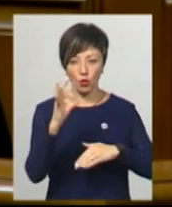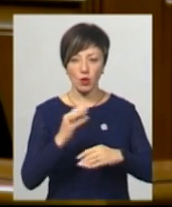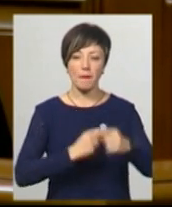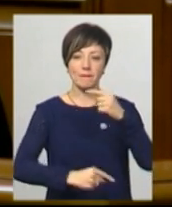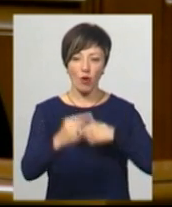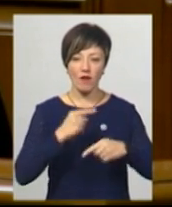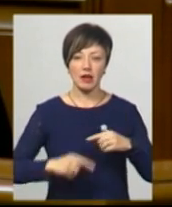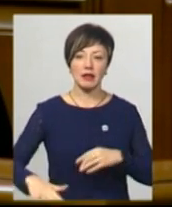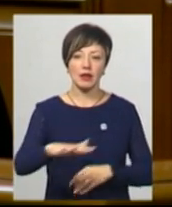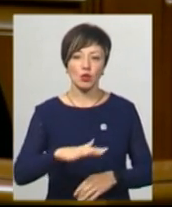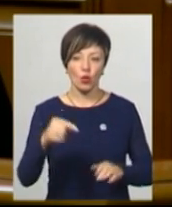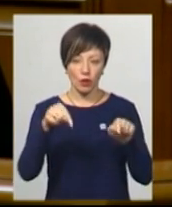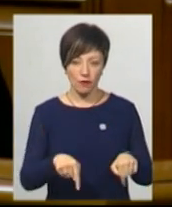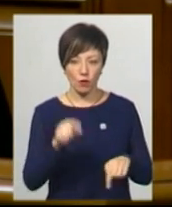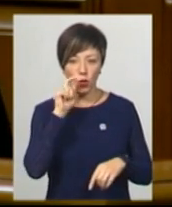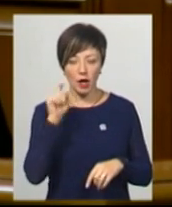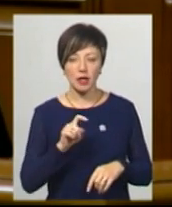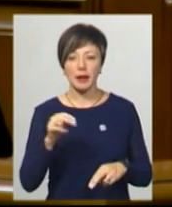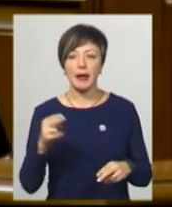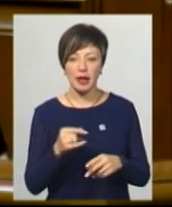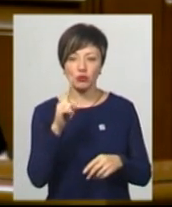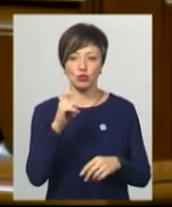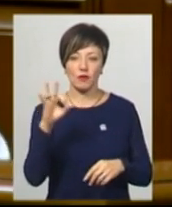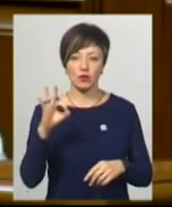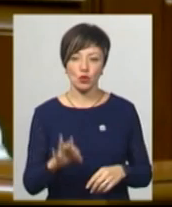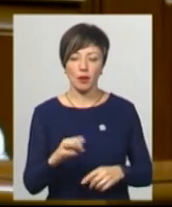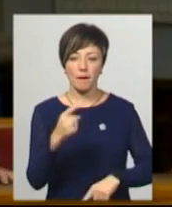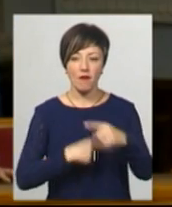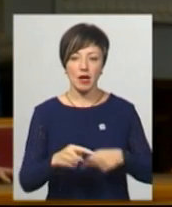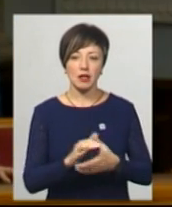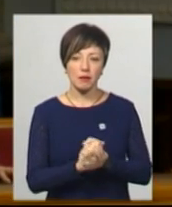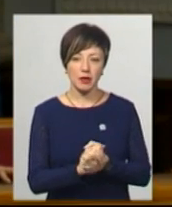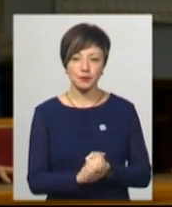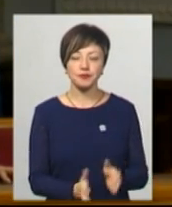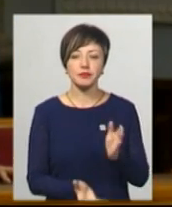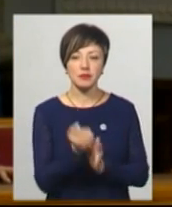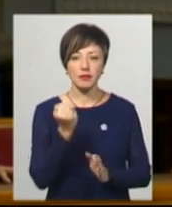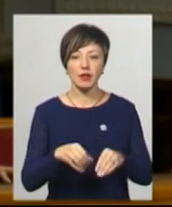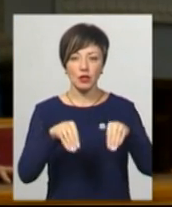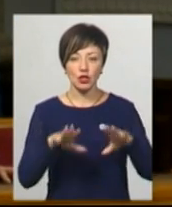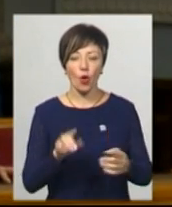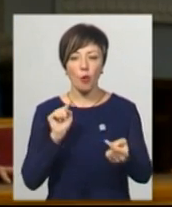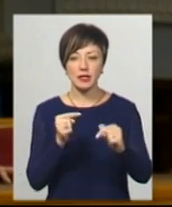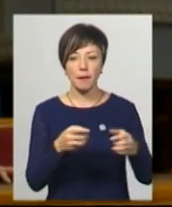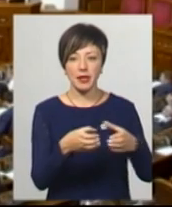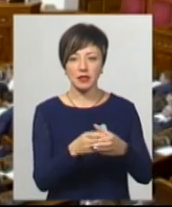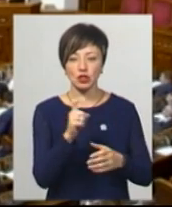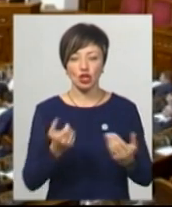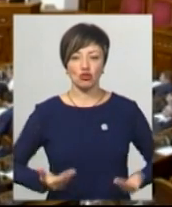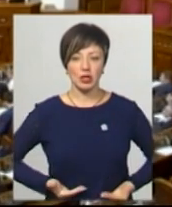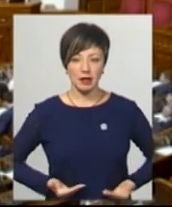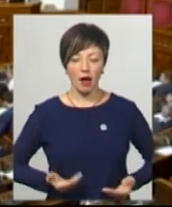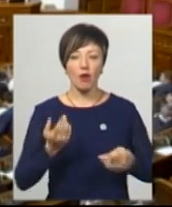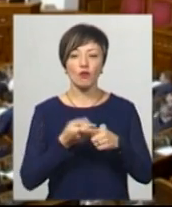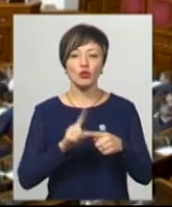повернення території в Україну і безумовно повернення миру. Підтримують рішення опозиційній платформі «За життя».